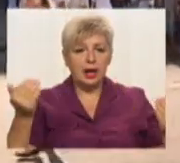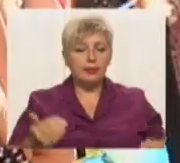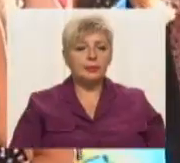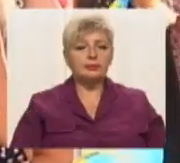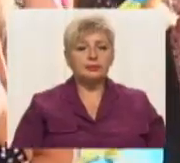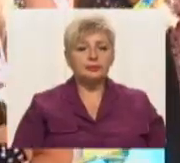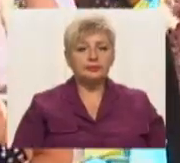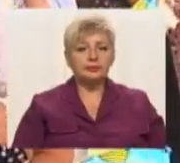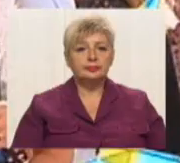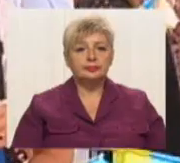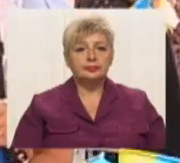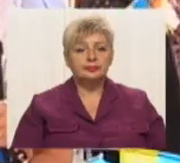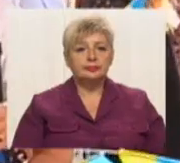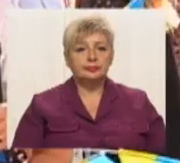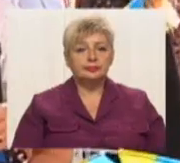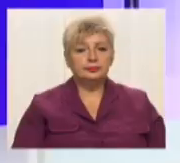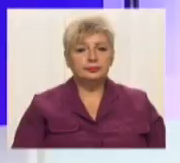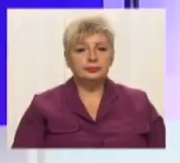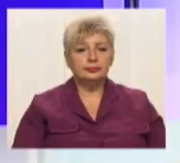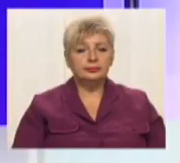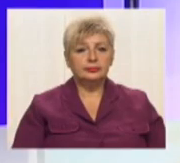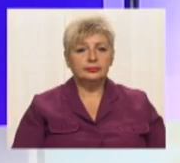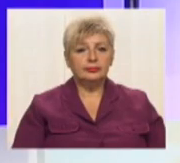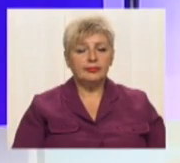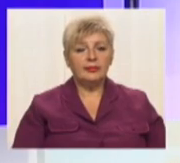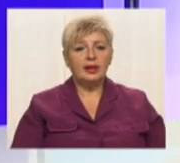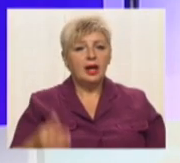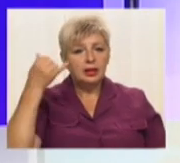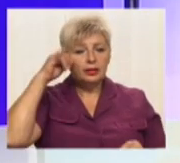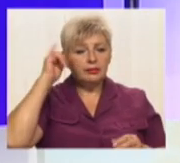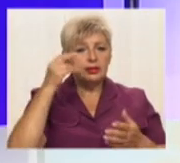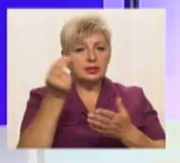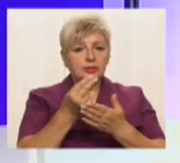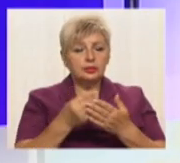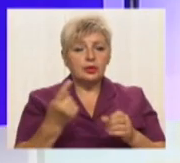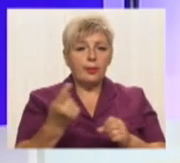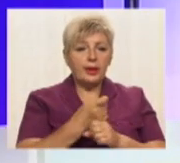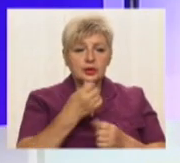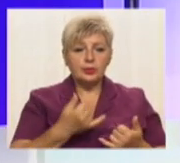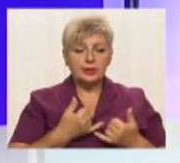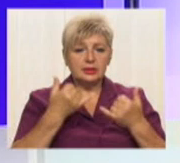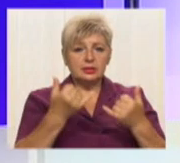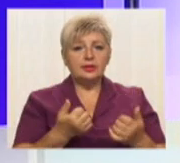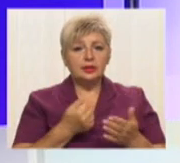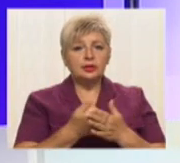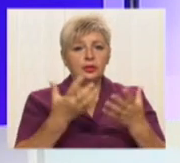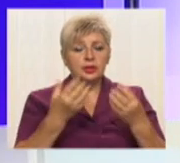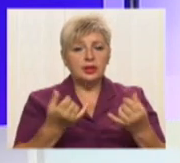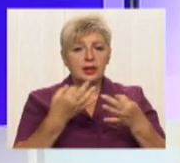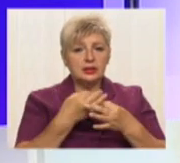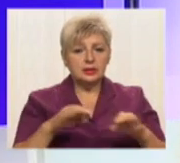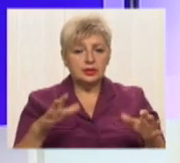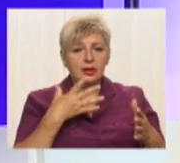Кравченко, новини 51-го. Криворізька художниця вперше презентувала до Дня Незалежності свою флор